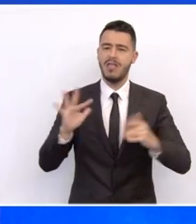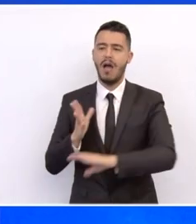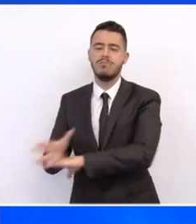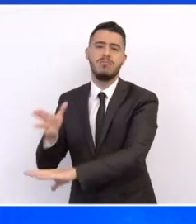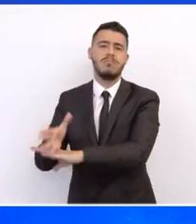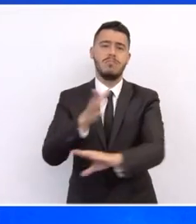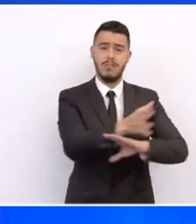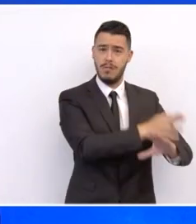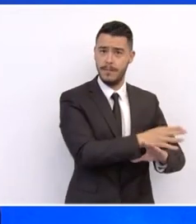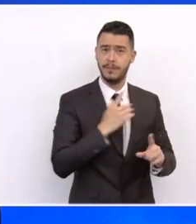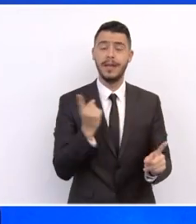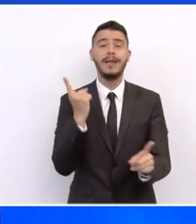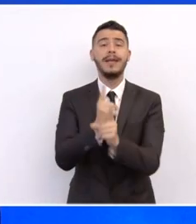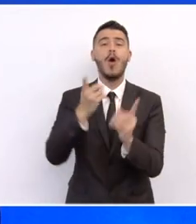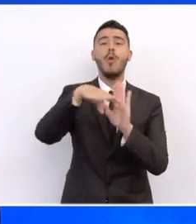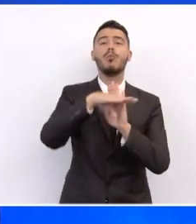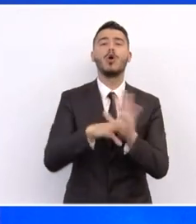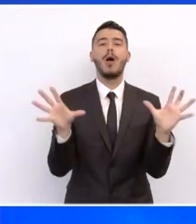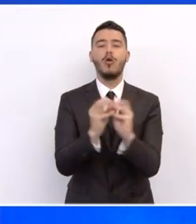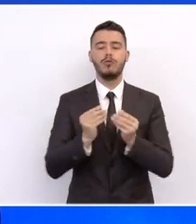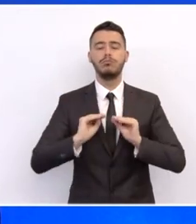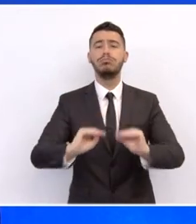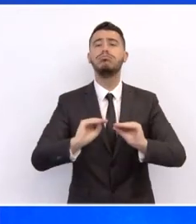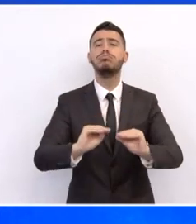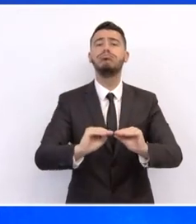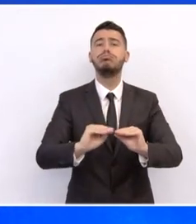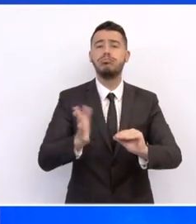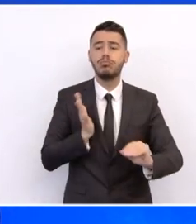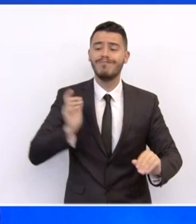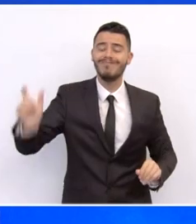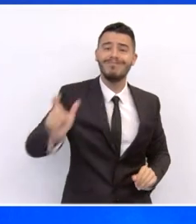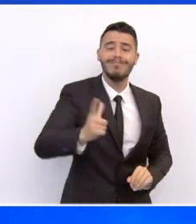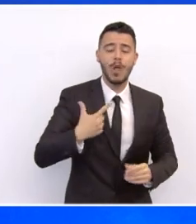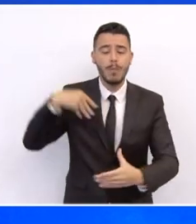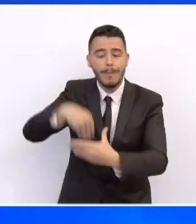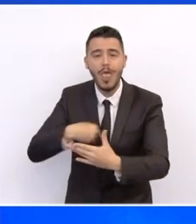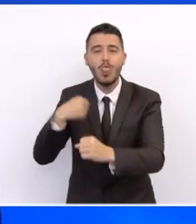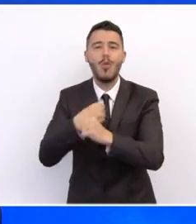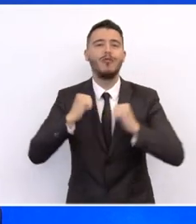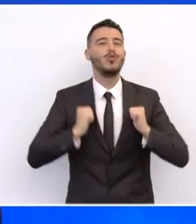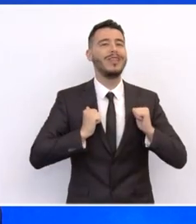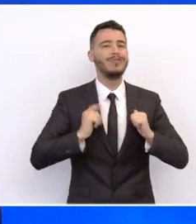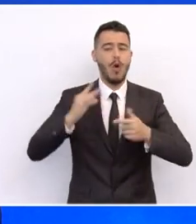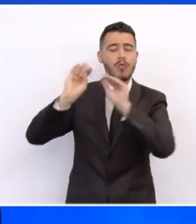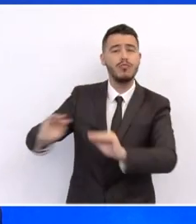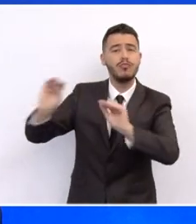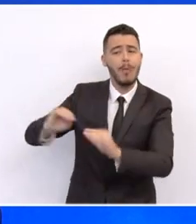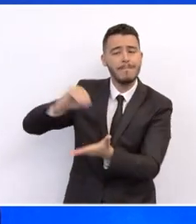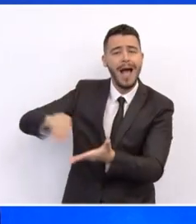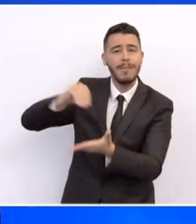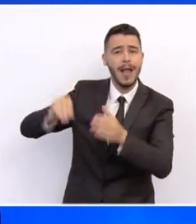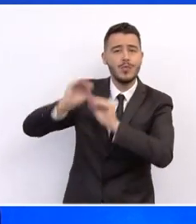κατάρτισης για την αναβάθμιση των δεξιοτήτων του ανθρώπινου δυναμικού των τουριστικών επιχειρήσεων. Έχουμε επίσης πρόθεση